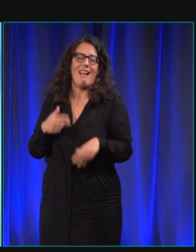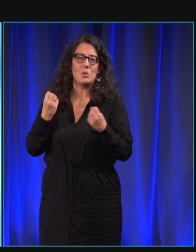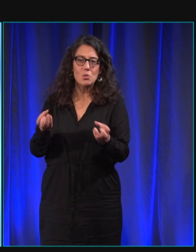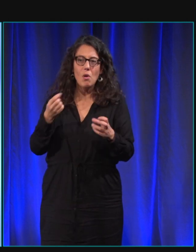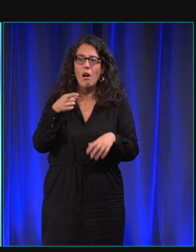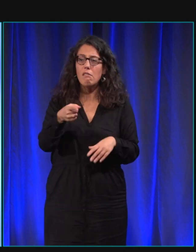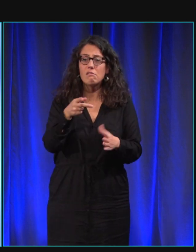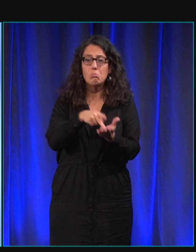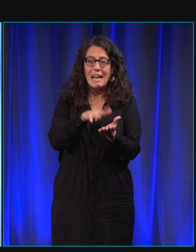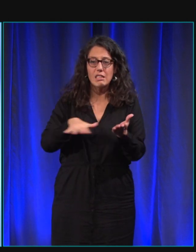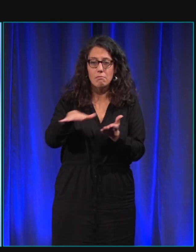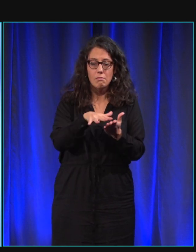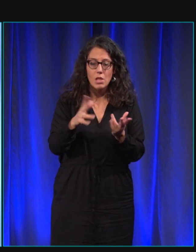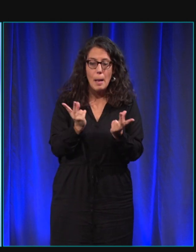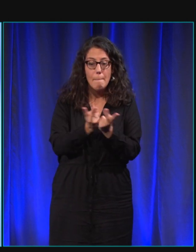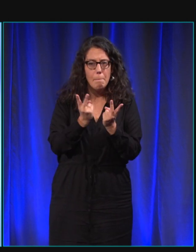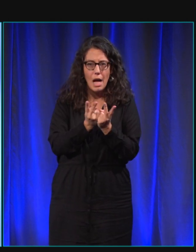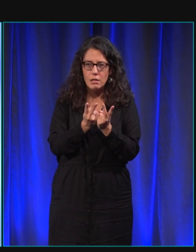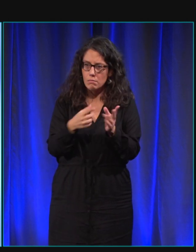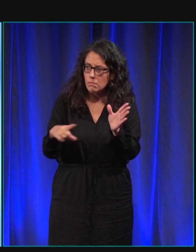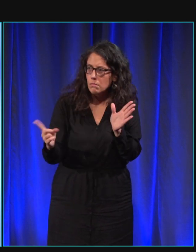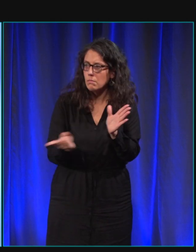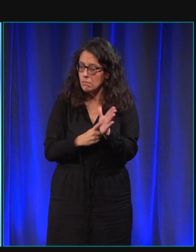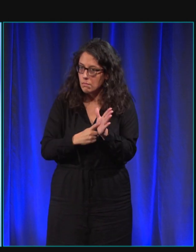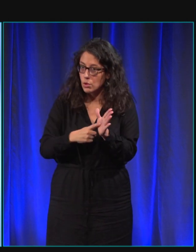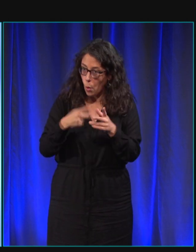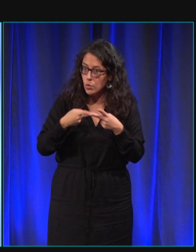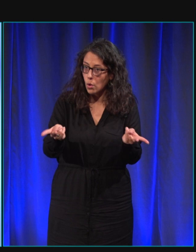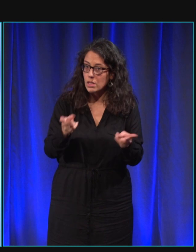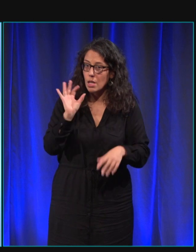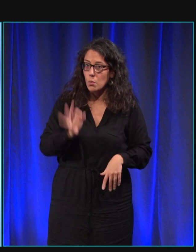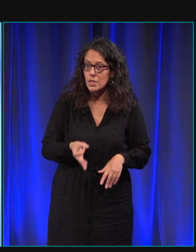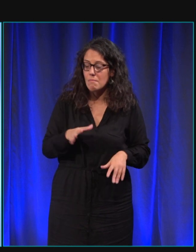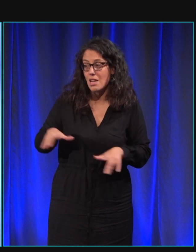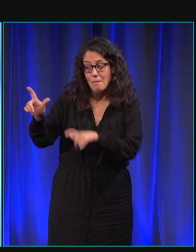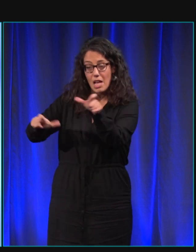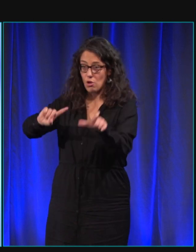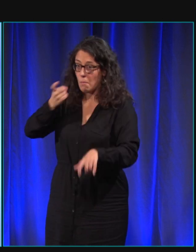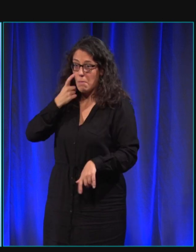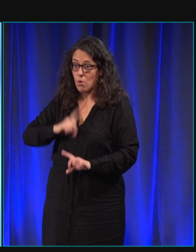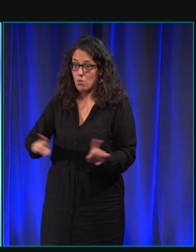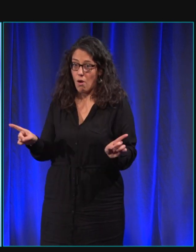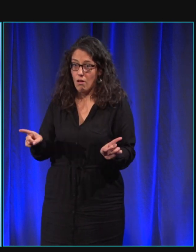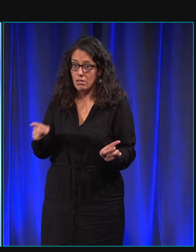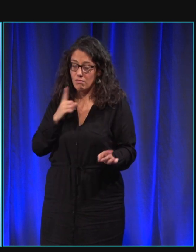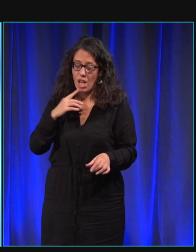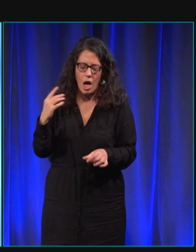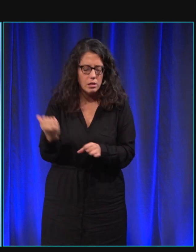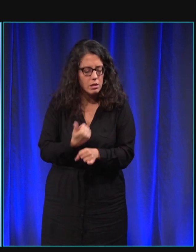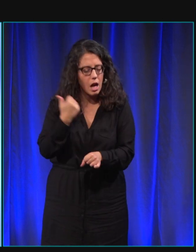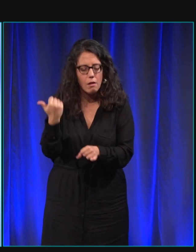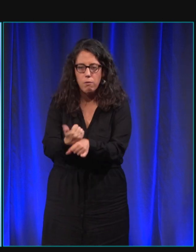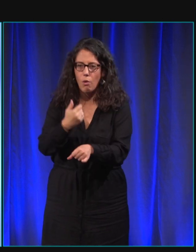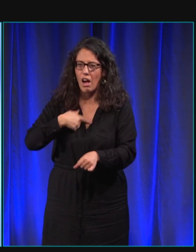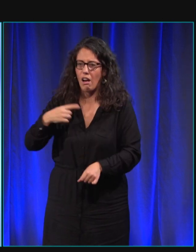les parcs parisiens c'est autorisé c'est dans leur arrêté mais les gens ne sont pas au courant et du coup à chaque fois on doit se